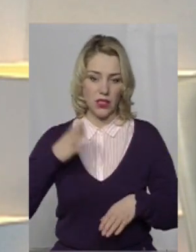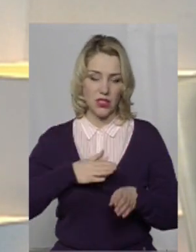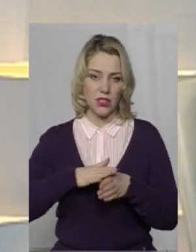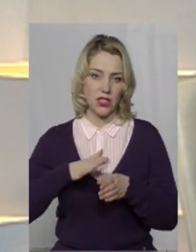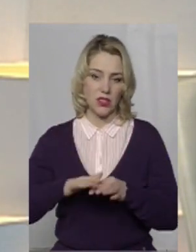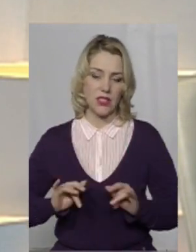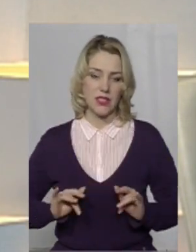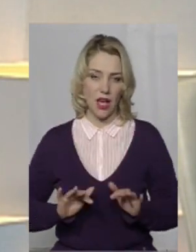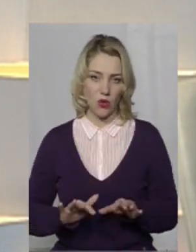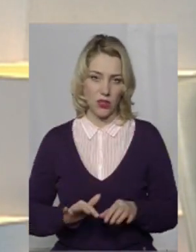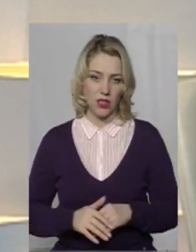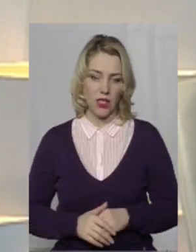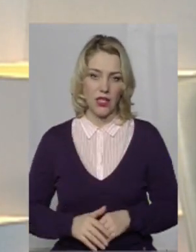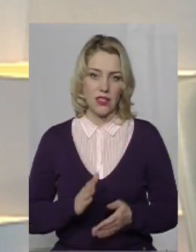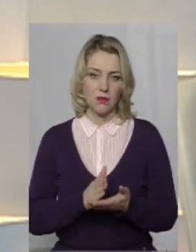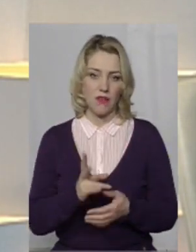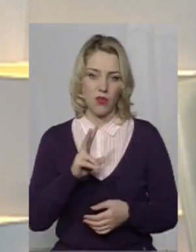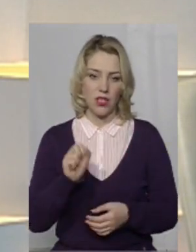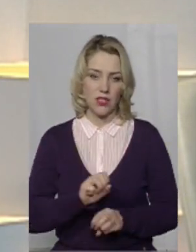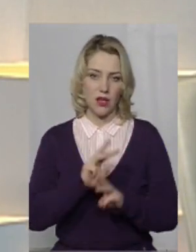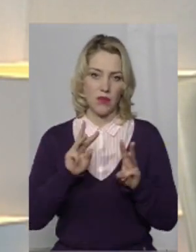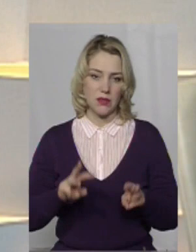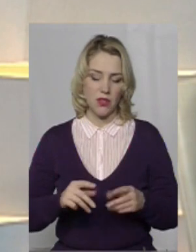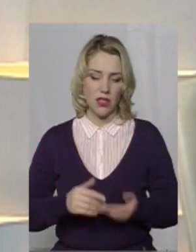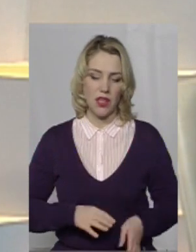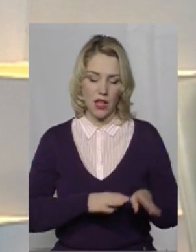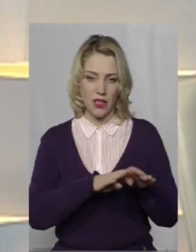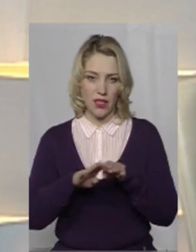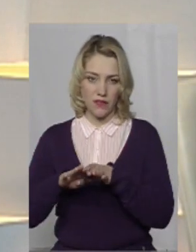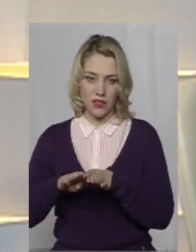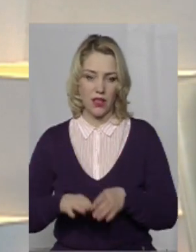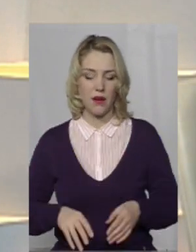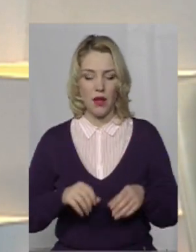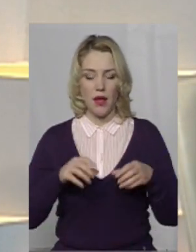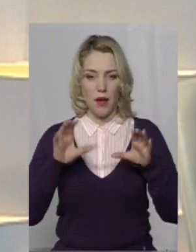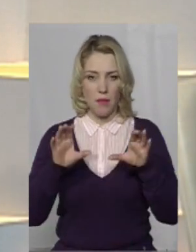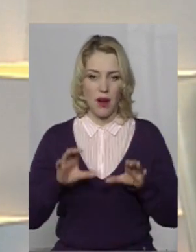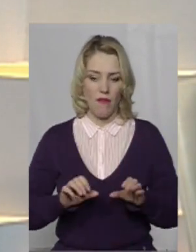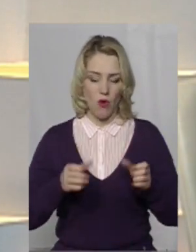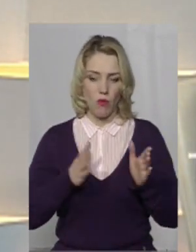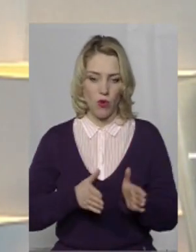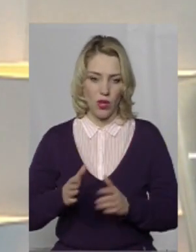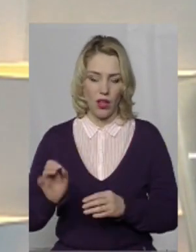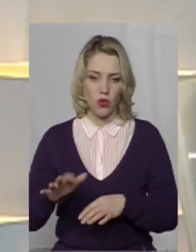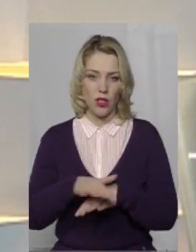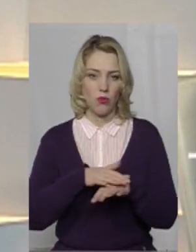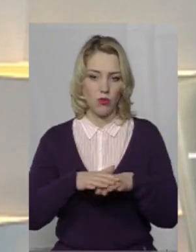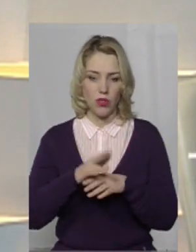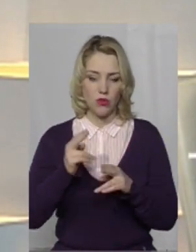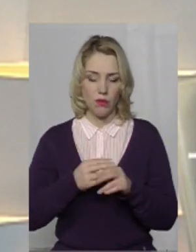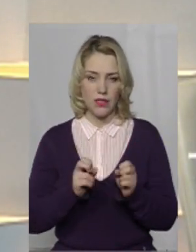здійснювалися заходи спрямоване на забезпечення належного рівня правопорядку та публічної безпеки в регіоні.